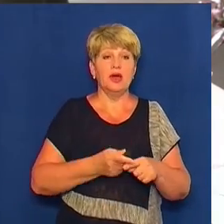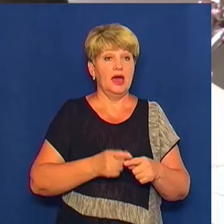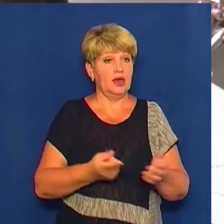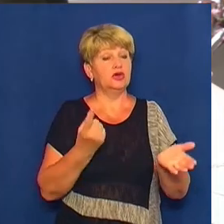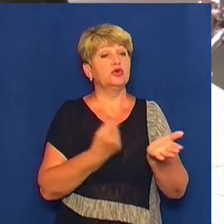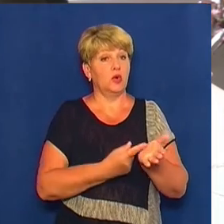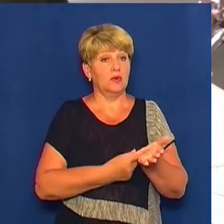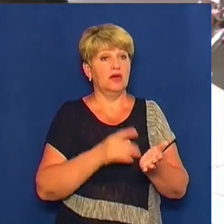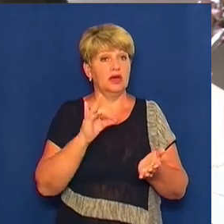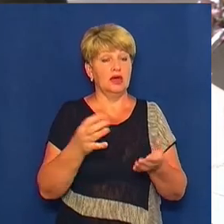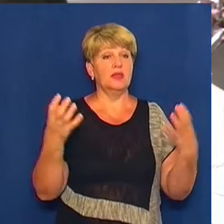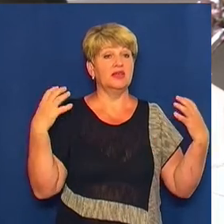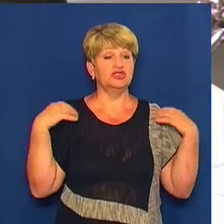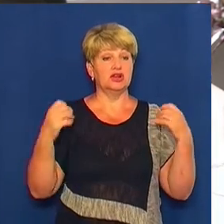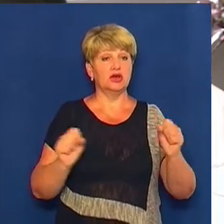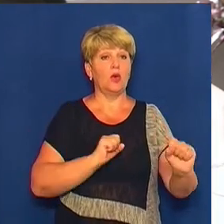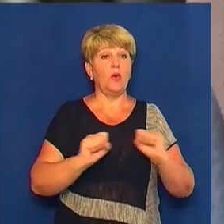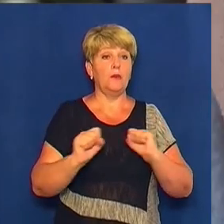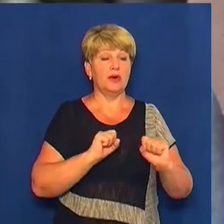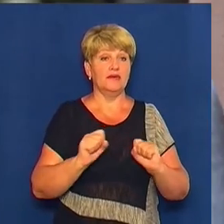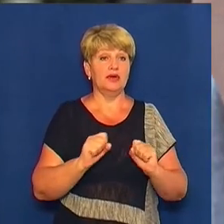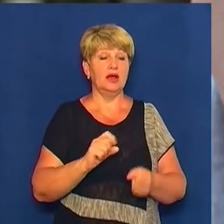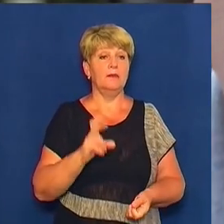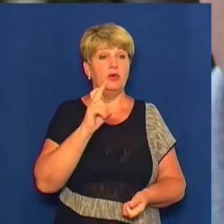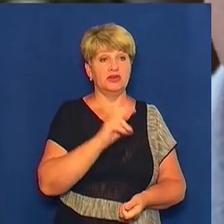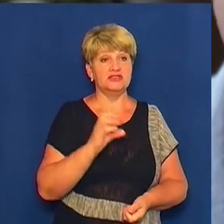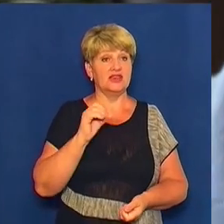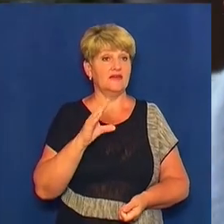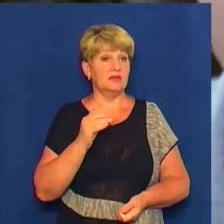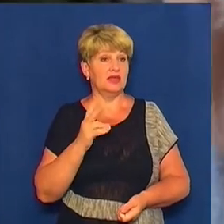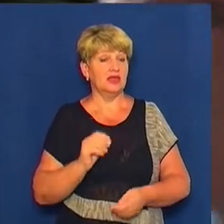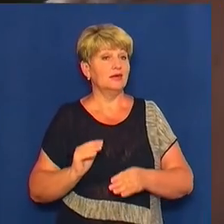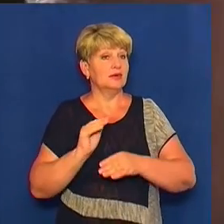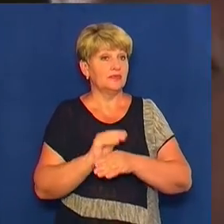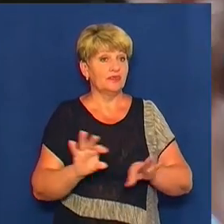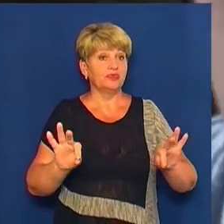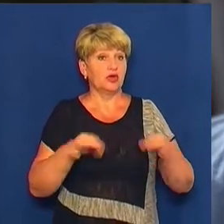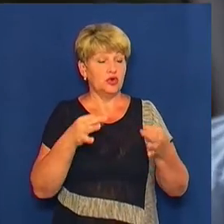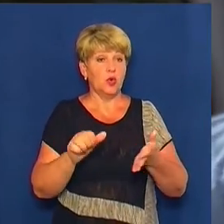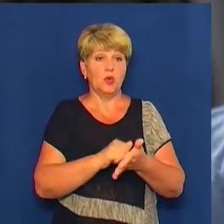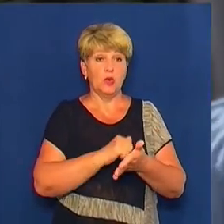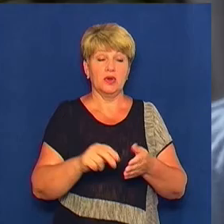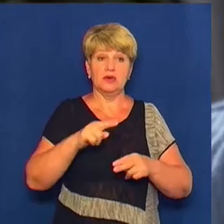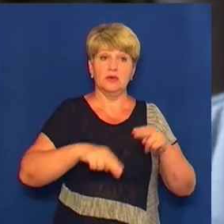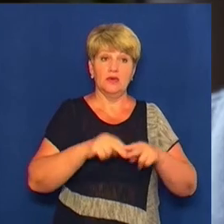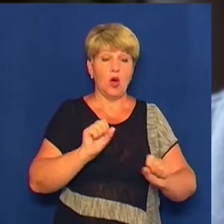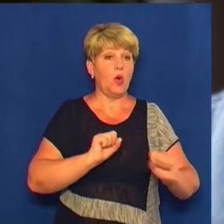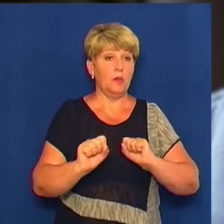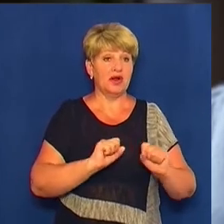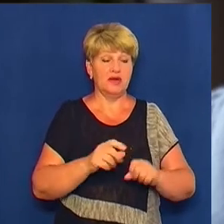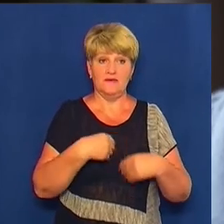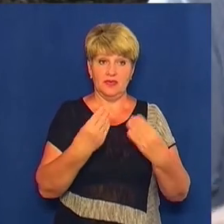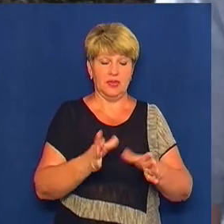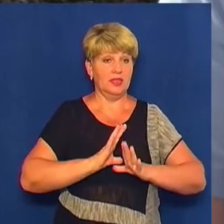начальник управління Державного архітектурно-будівельного контролю Борис Євмина. Та додає, дозвільні документи на будівництво управління не